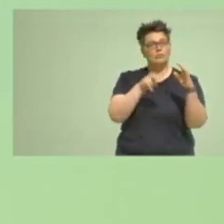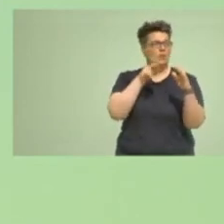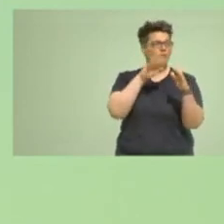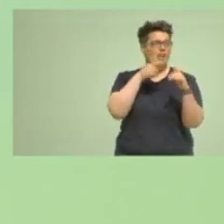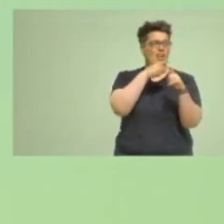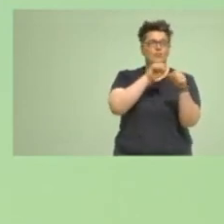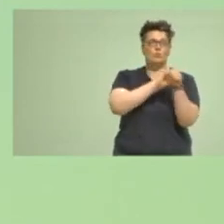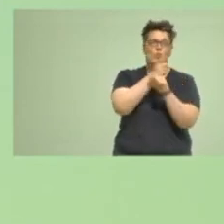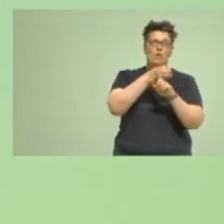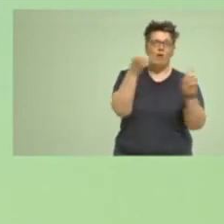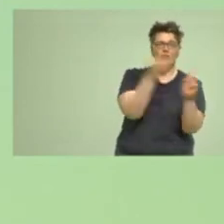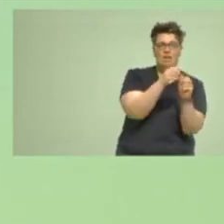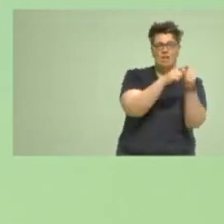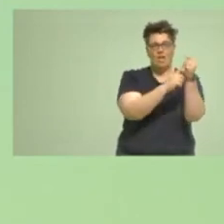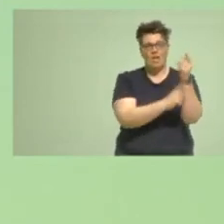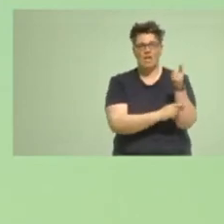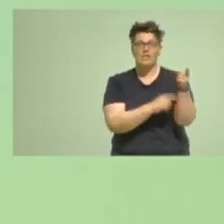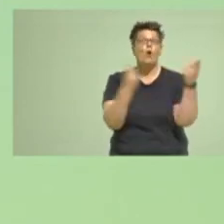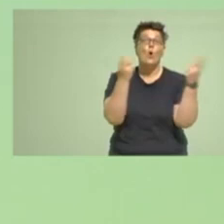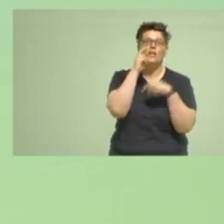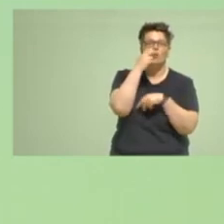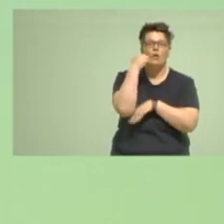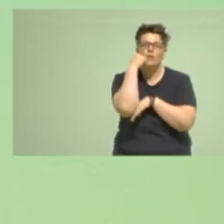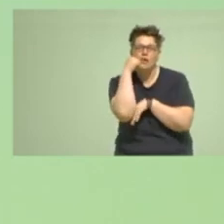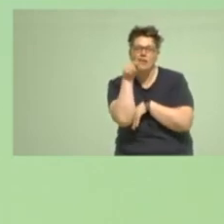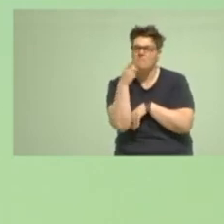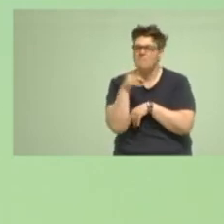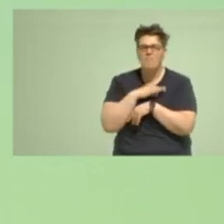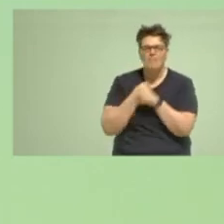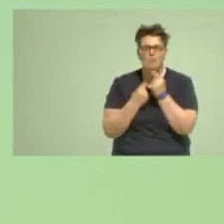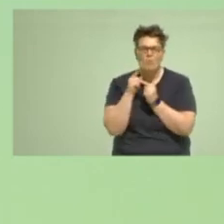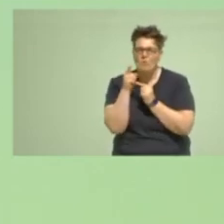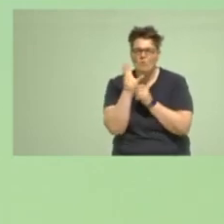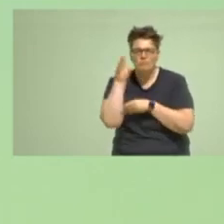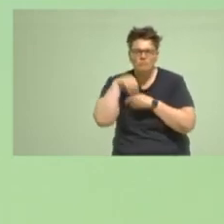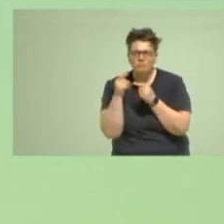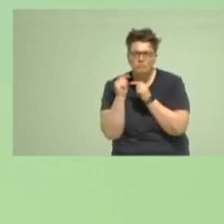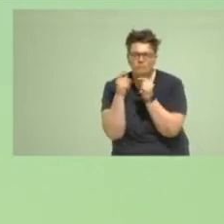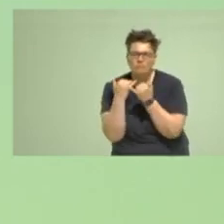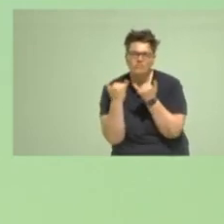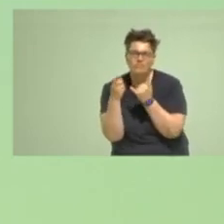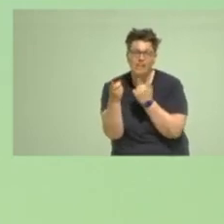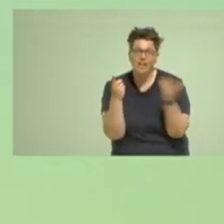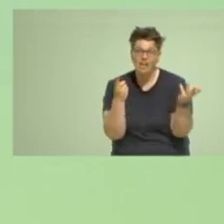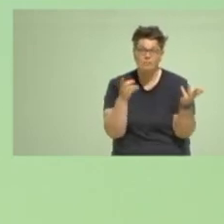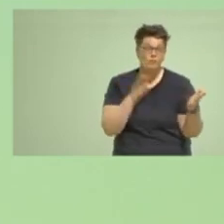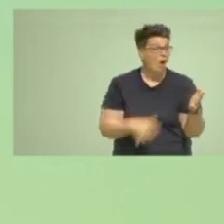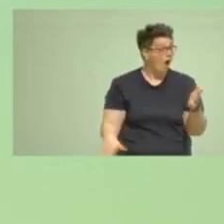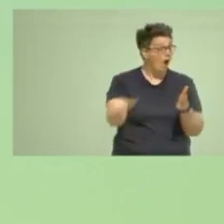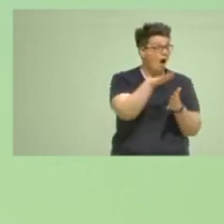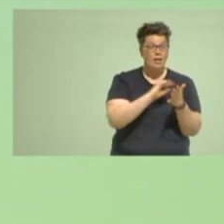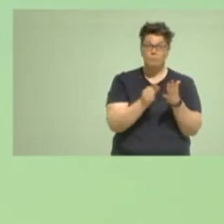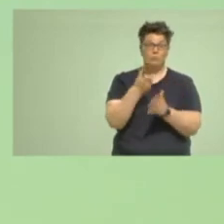-Quarantäne sind oder einfach nur neugierig, wir diskutieren eigentlich die Grünen, diesen Schritt, den der